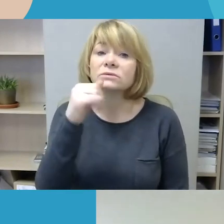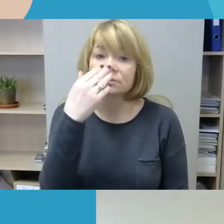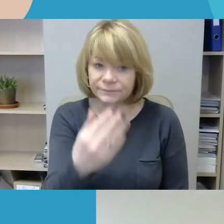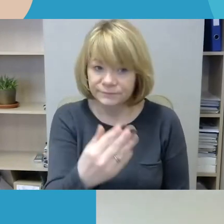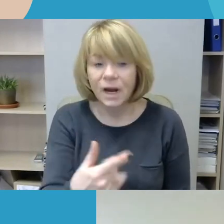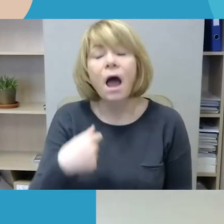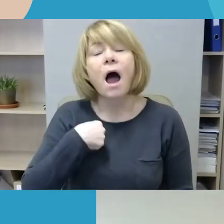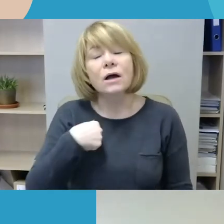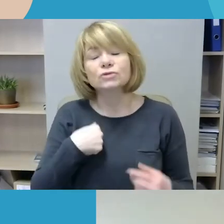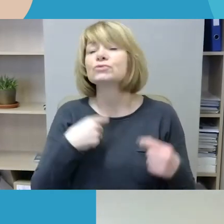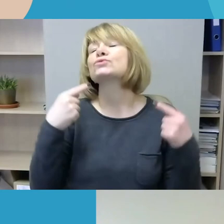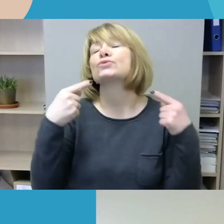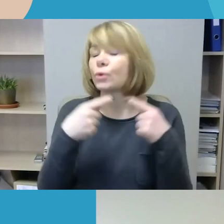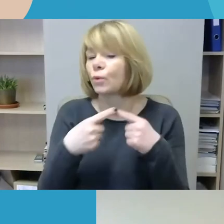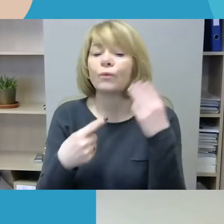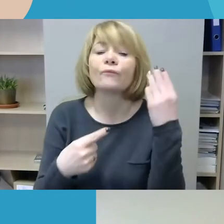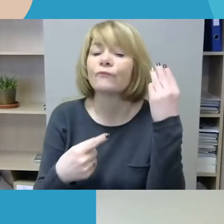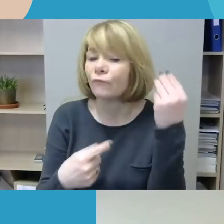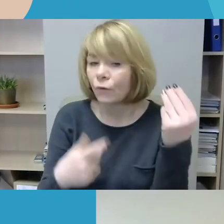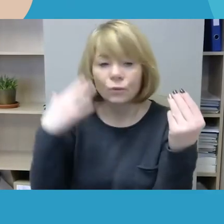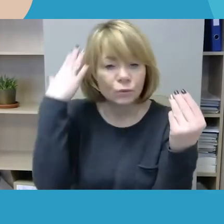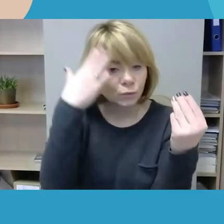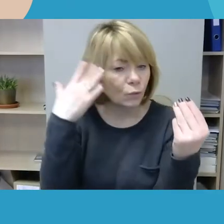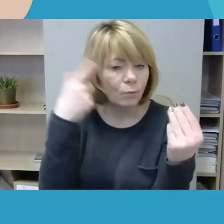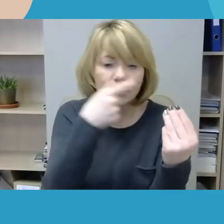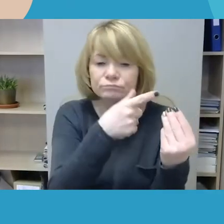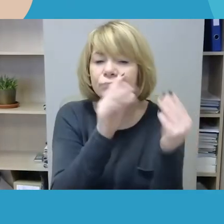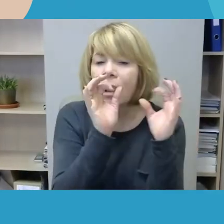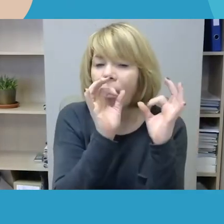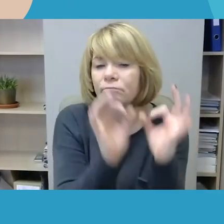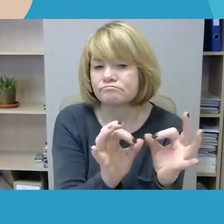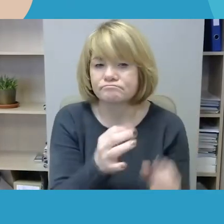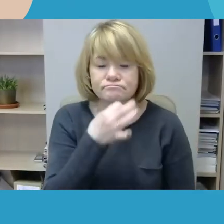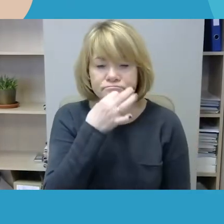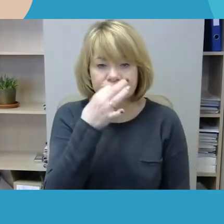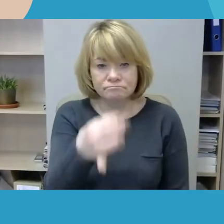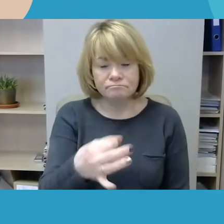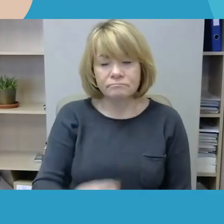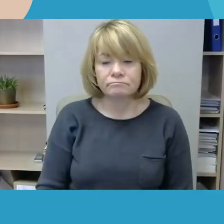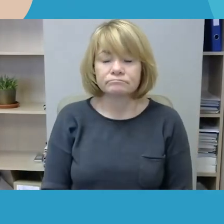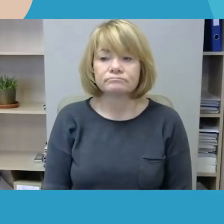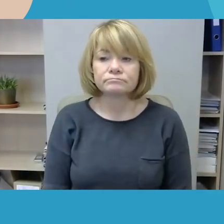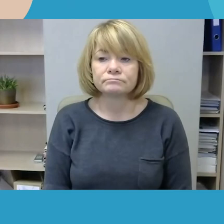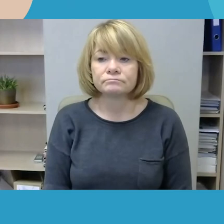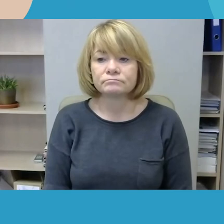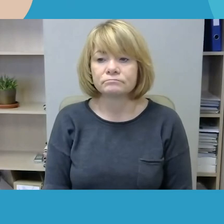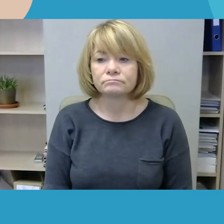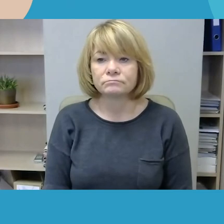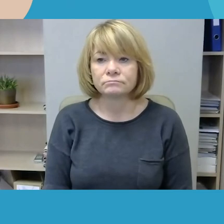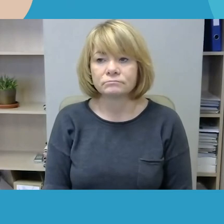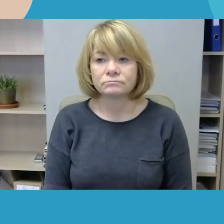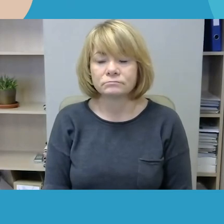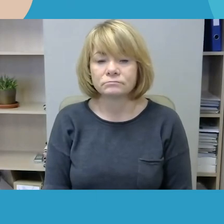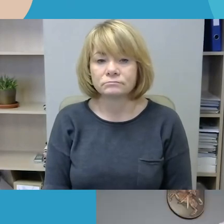nuomonė, iš tiesų visiškai teisus. Mano galvo, policijos